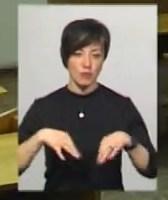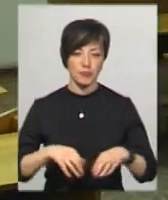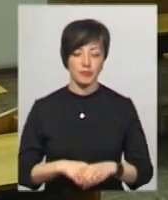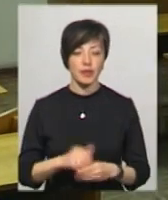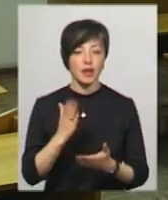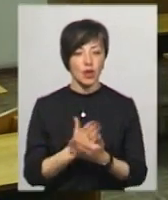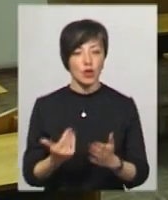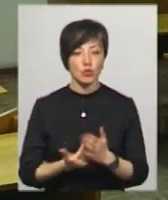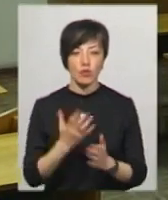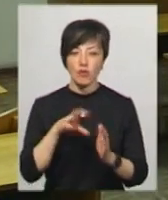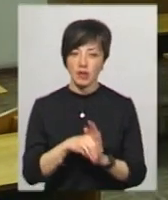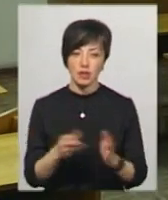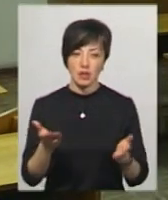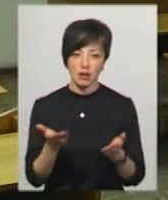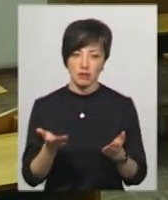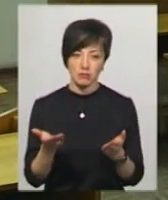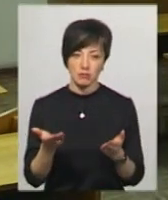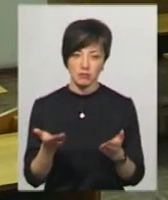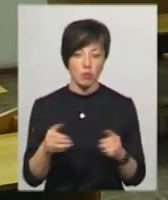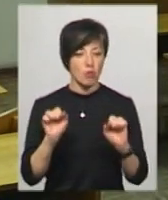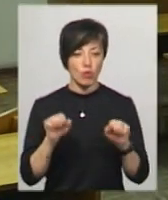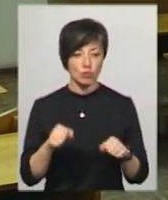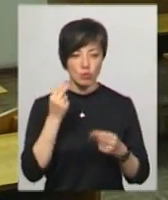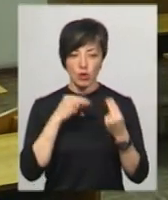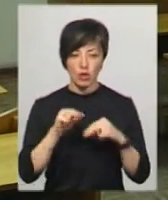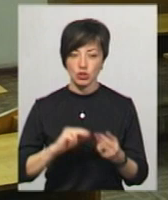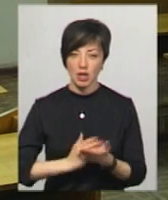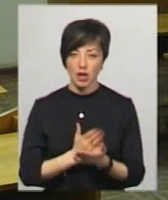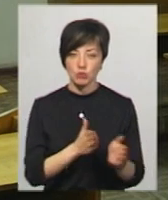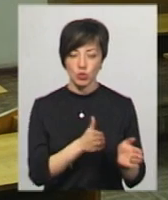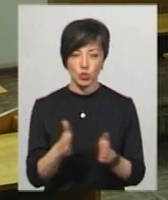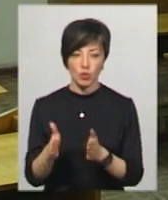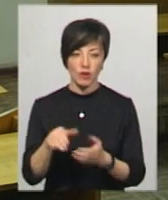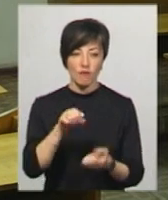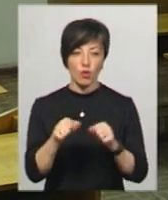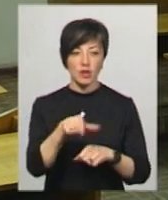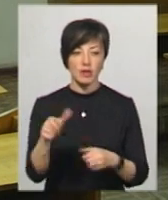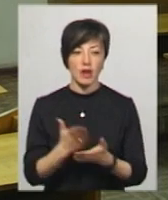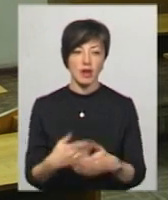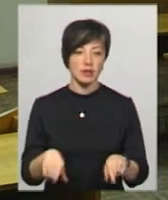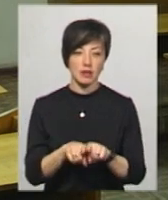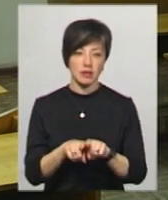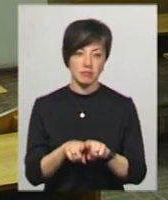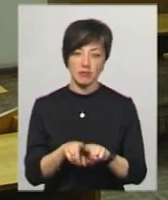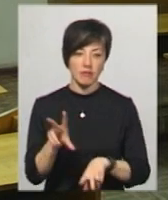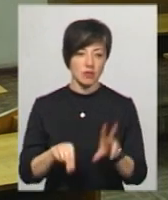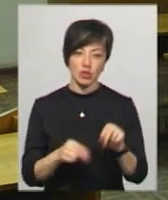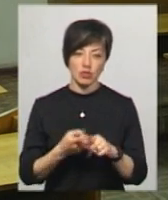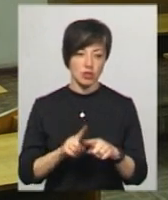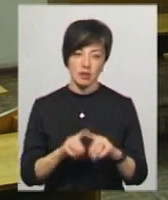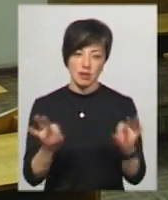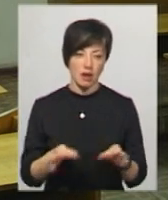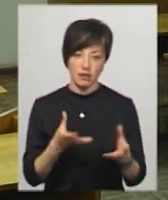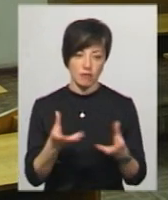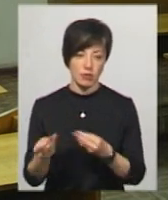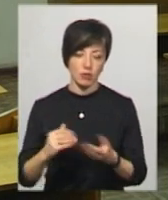Є нововведення, які можуть покращити якість підготовки, а є такі, що вони ніяк